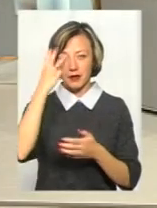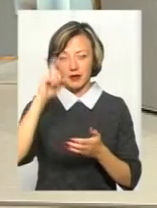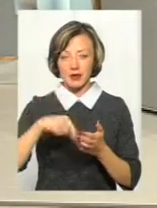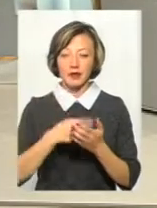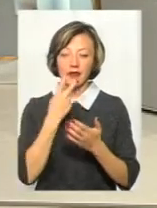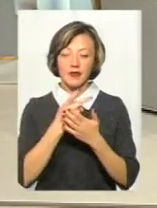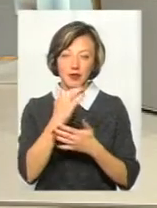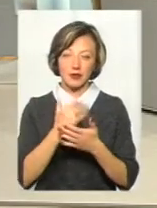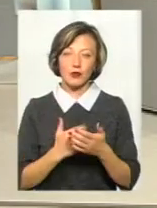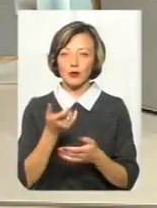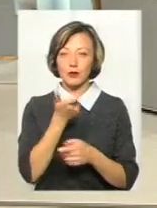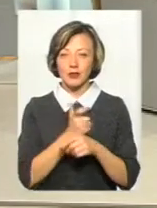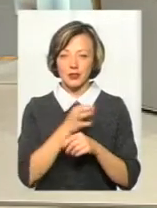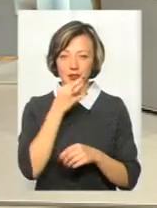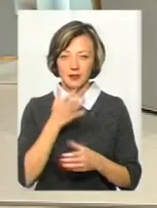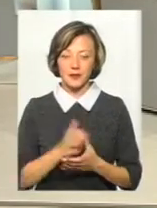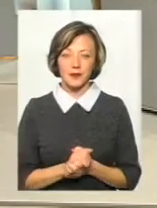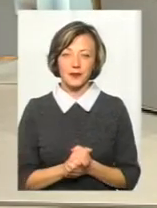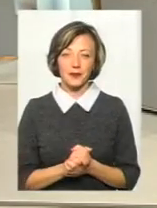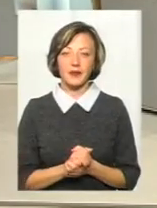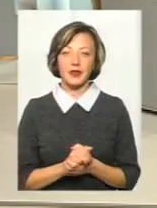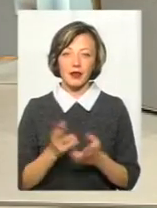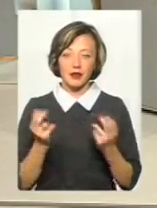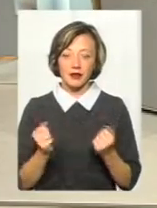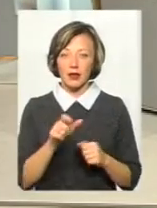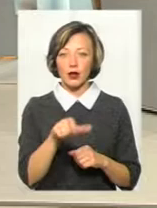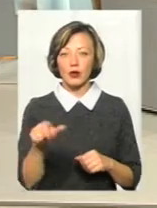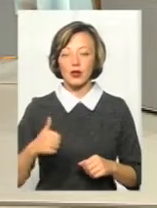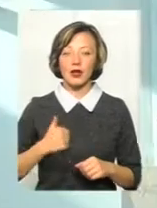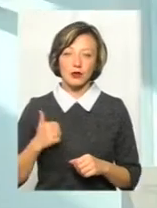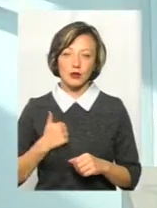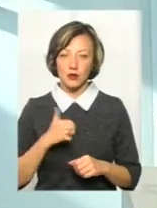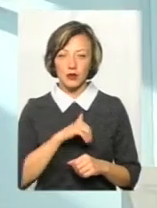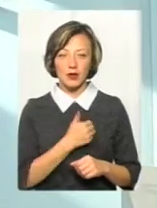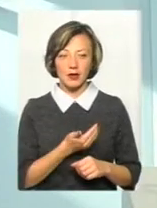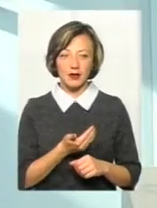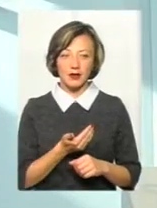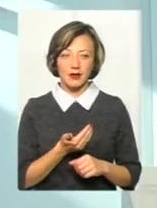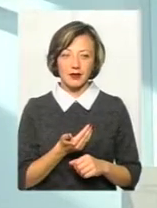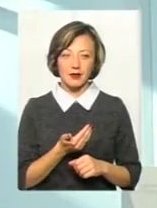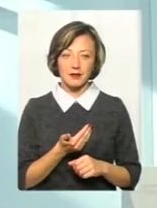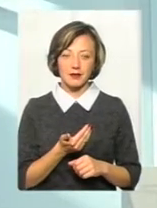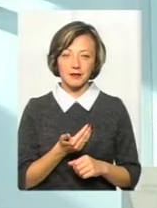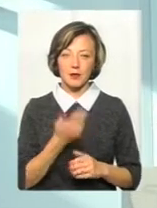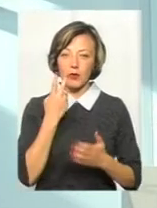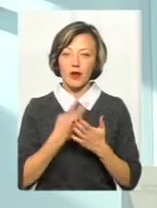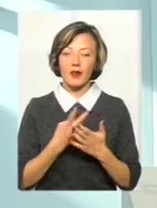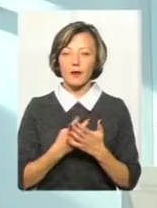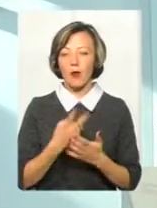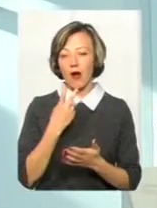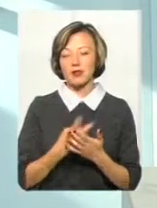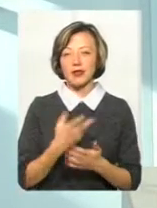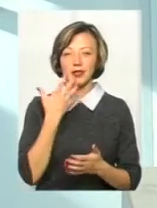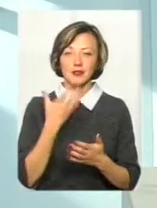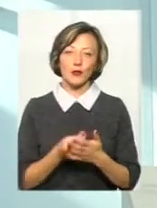давай дивитись, хто тобі більш цікавий. Так, люди хизуються, хочуть проявити і показати